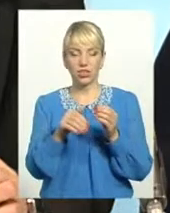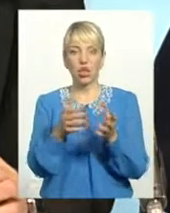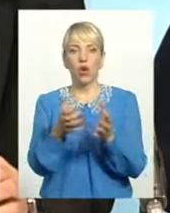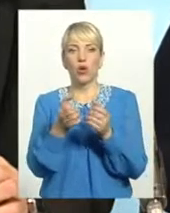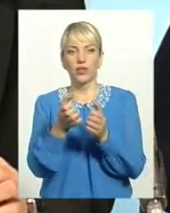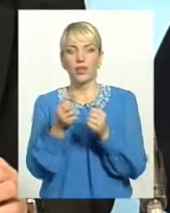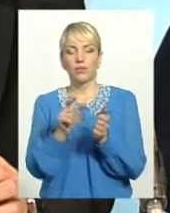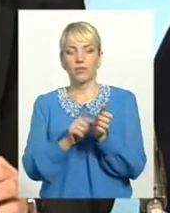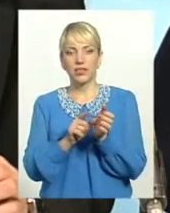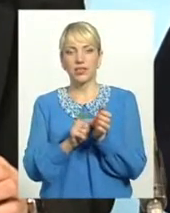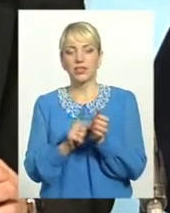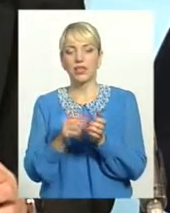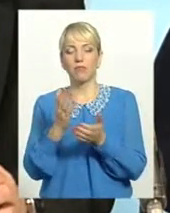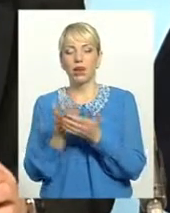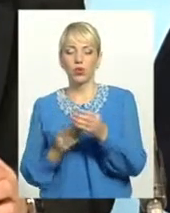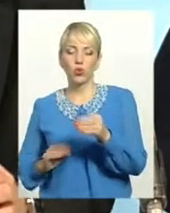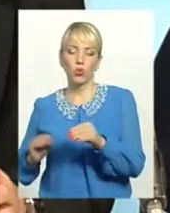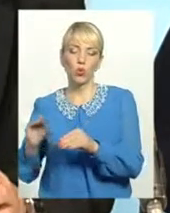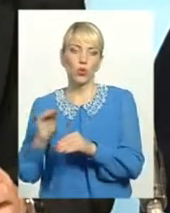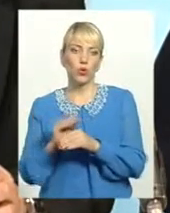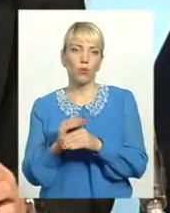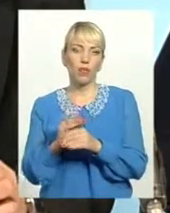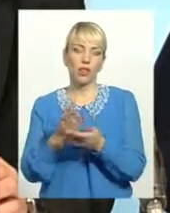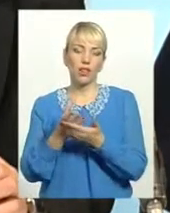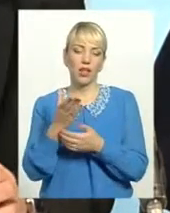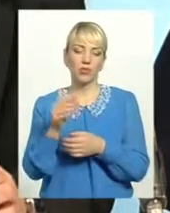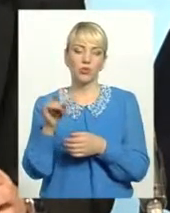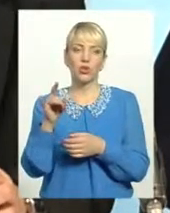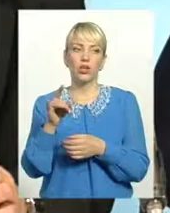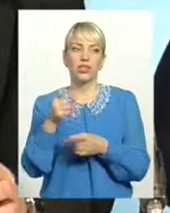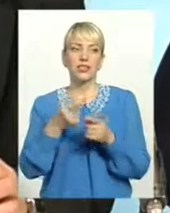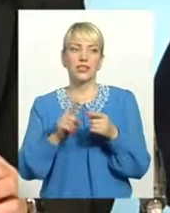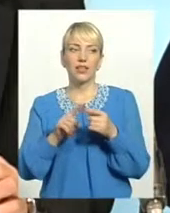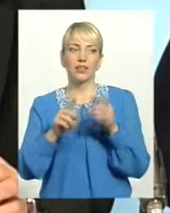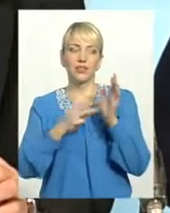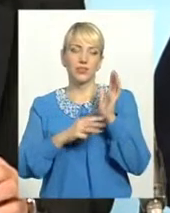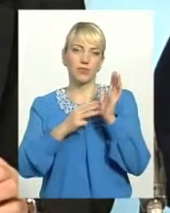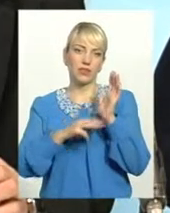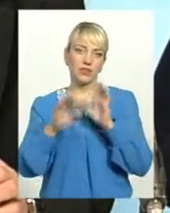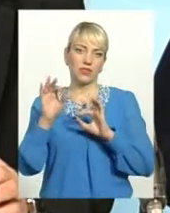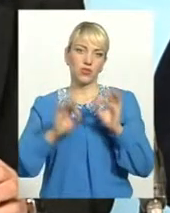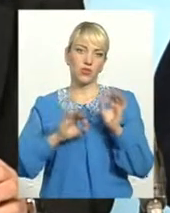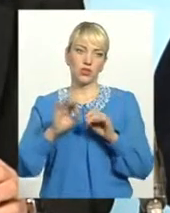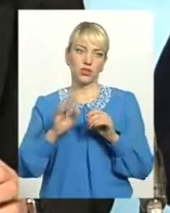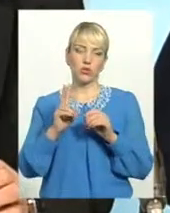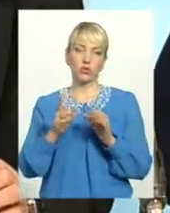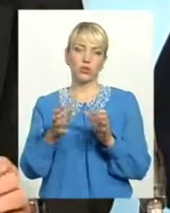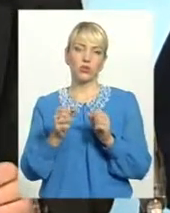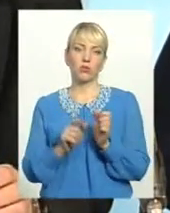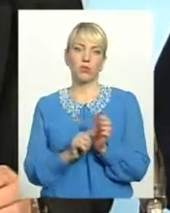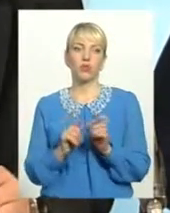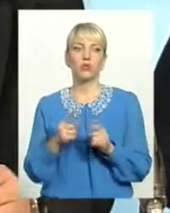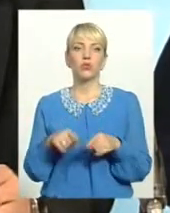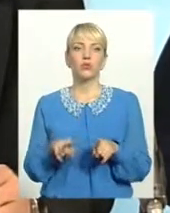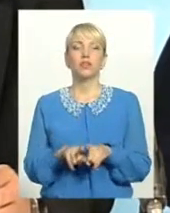пенсій мають доплату до величини прожиткового мінімуму, це 80% одержувачів пенсії. Чому